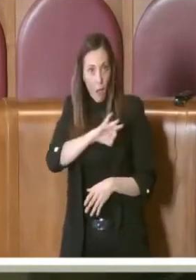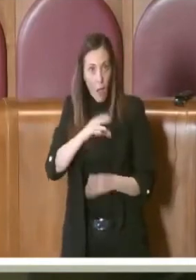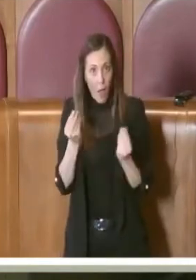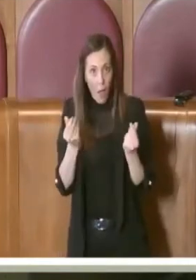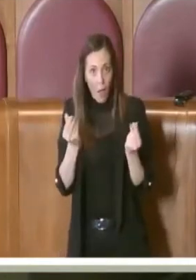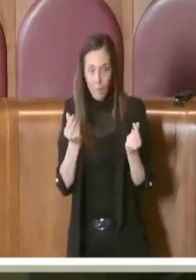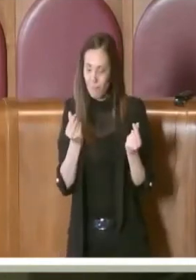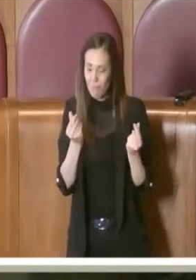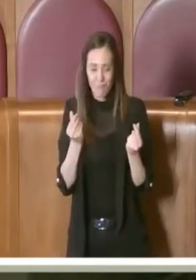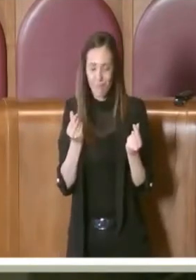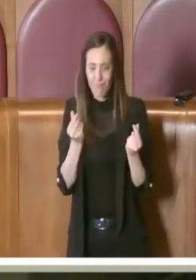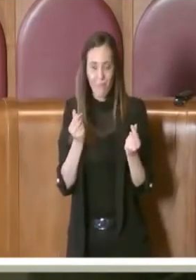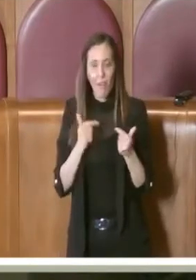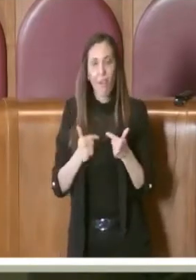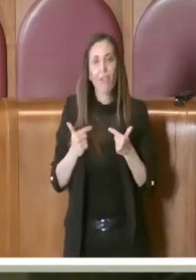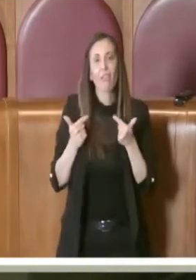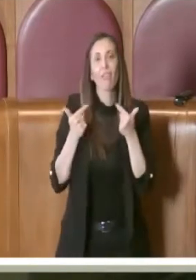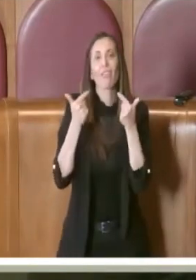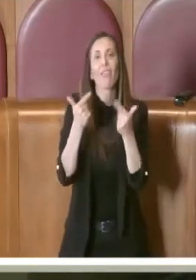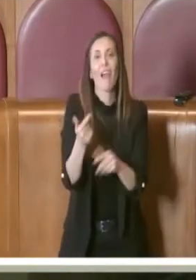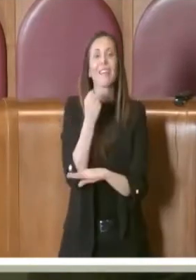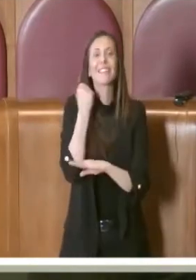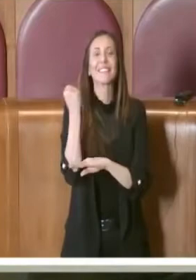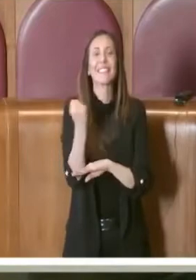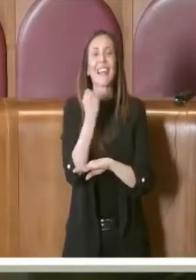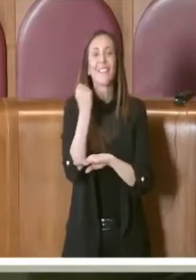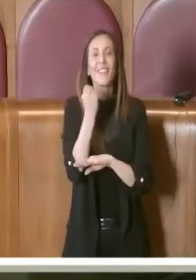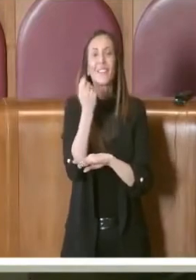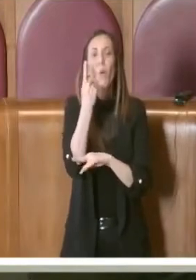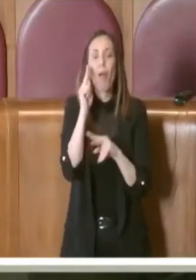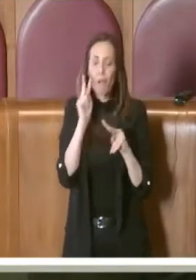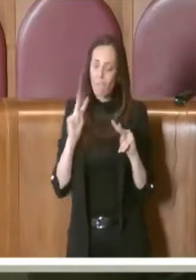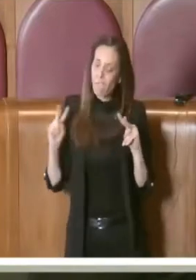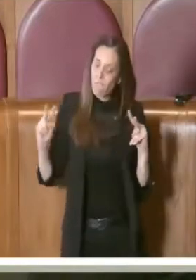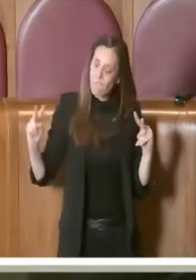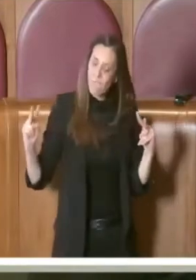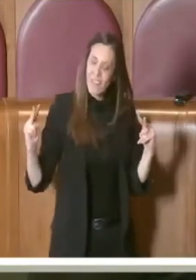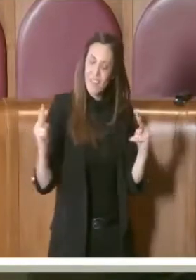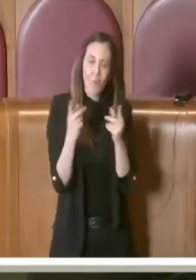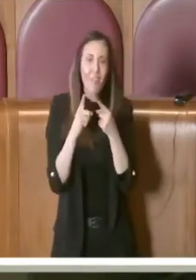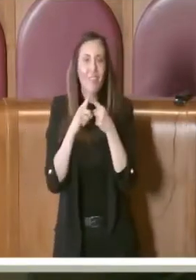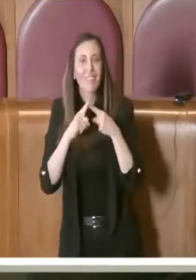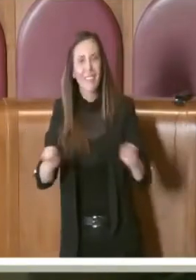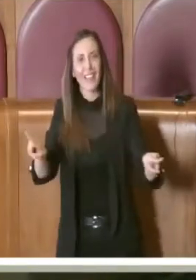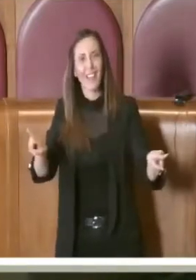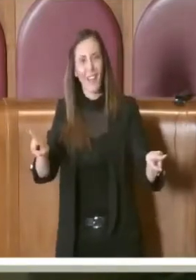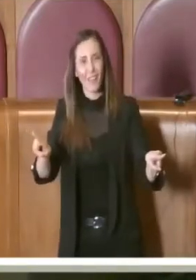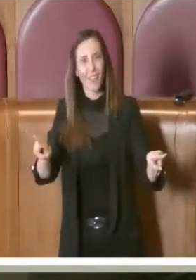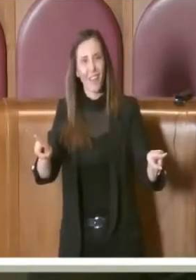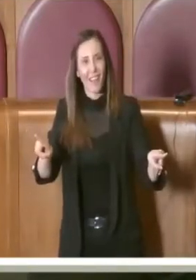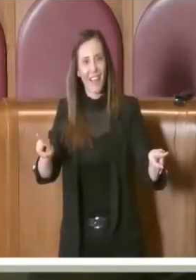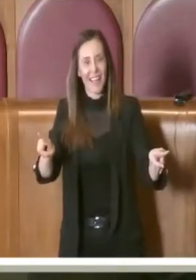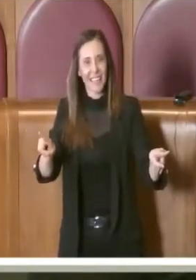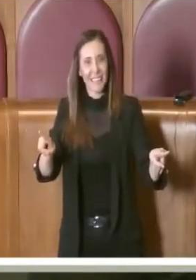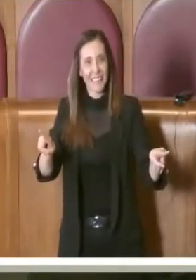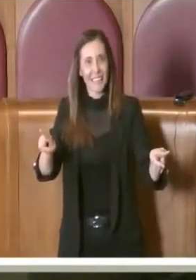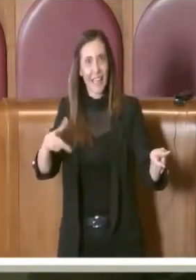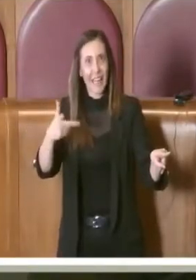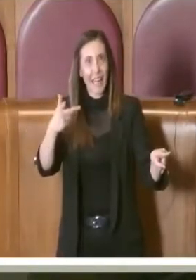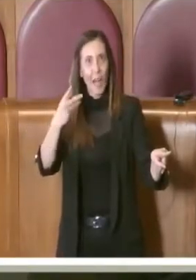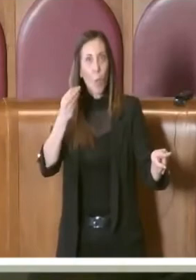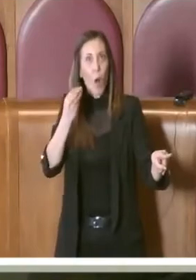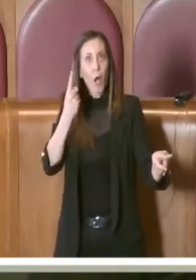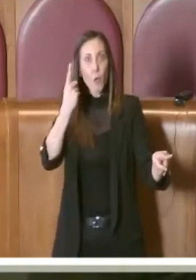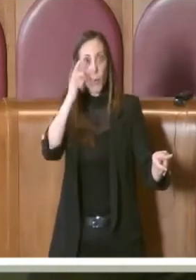È un'ottica completamente diversa da quella che comunemente si potrebbe avere immaginando un'attività